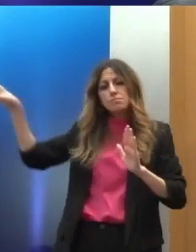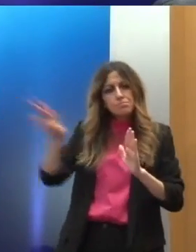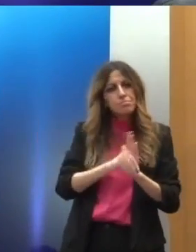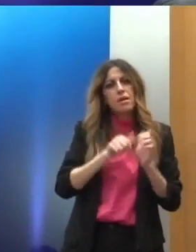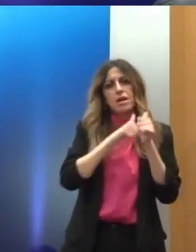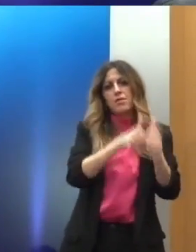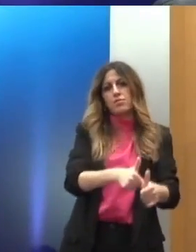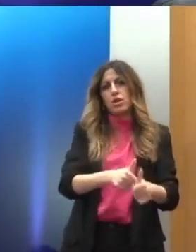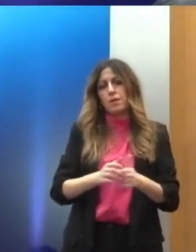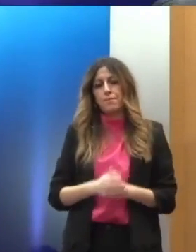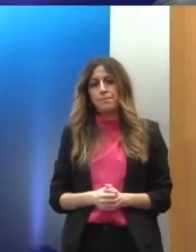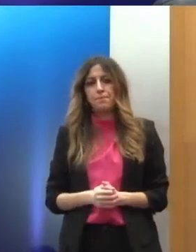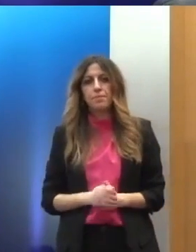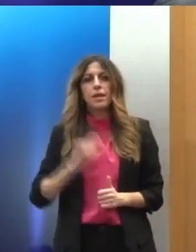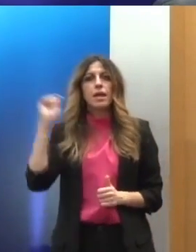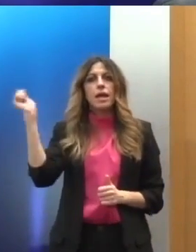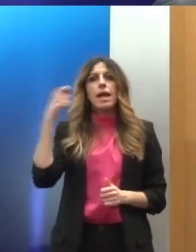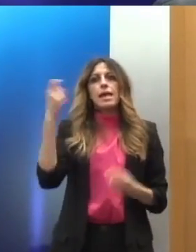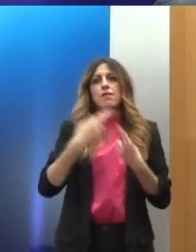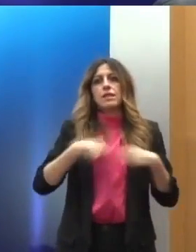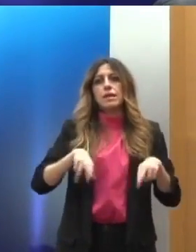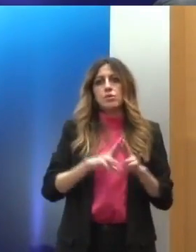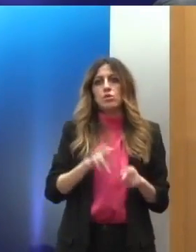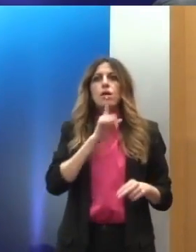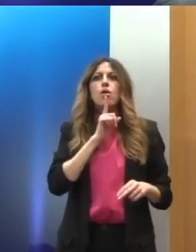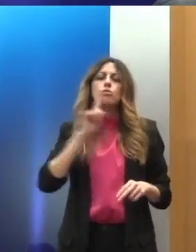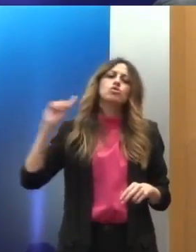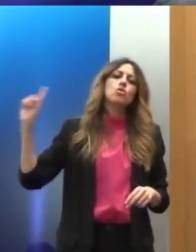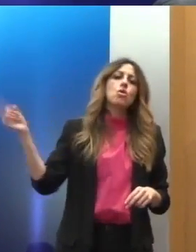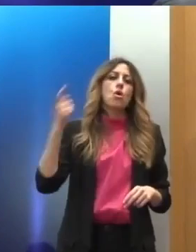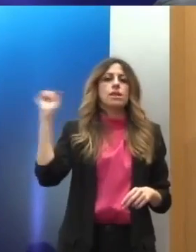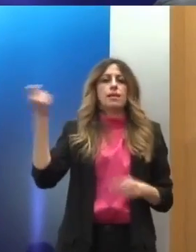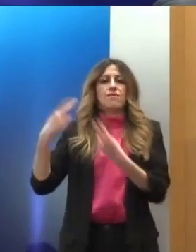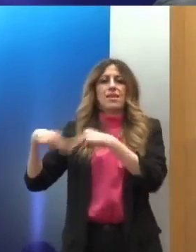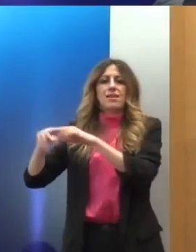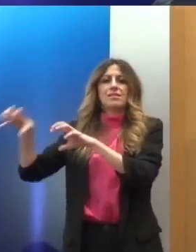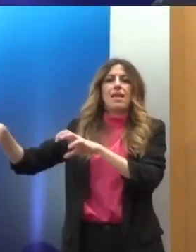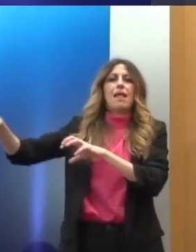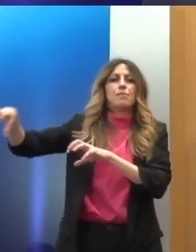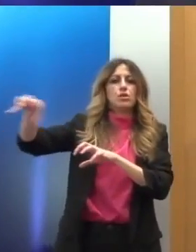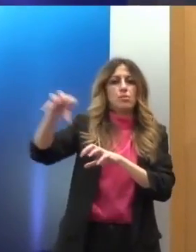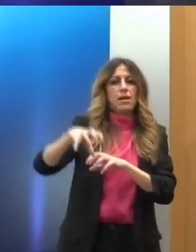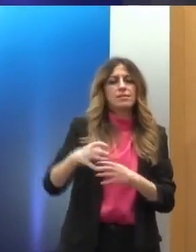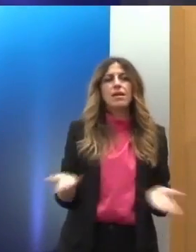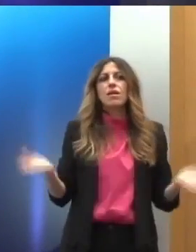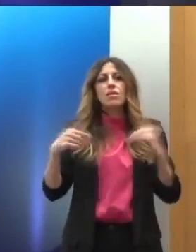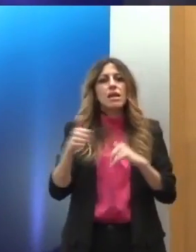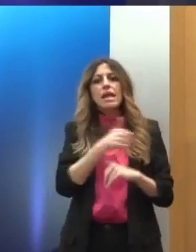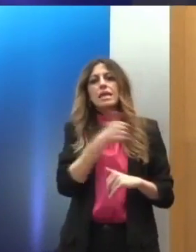Η Εθνική Επιτροπή, όμως, όπως όλες οι Εθνικές Επιτροπές, δεν αρκείται μόνο σε ένα ρόλο